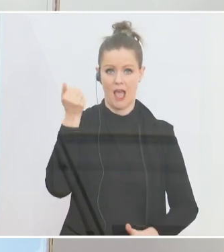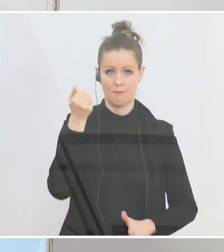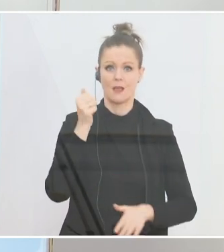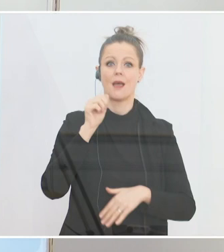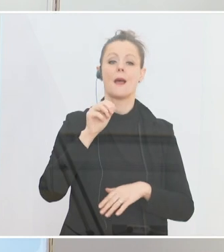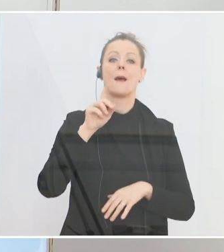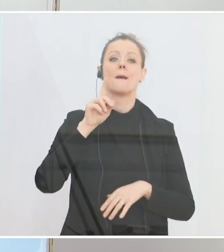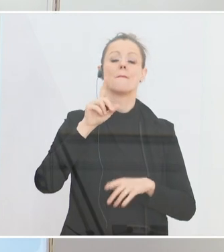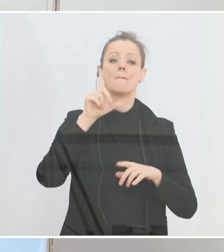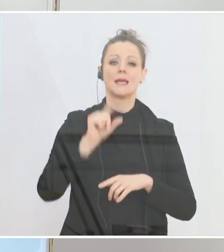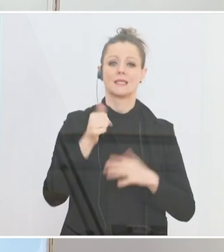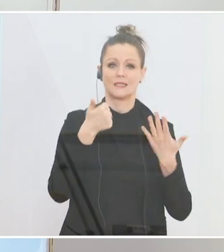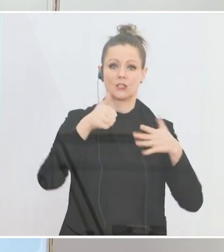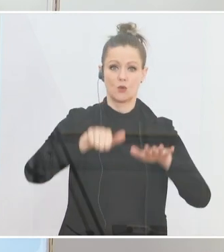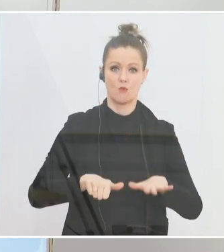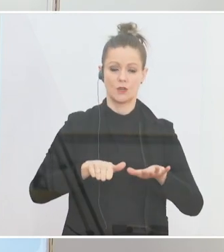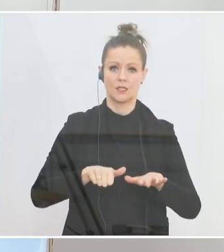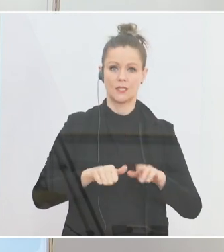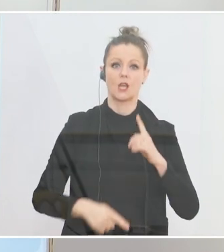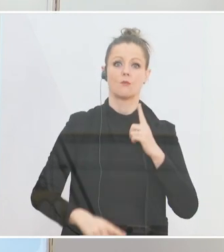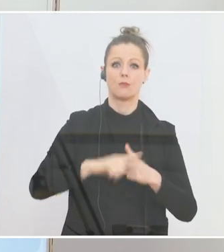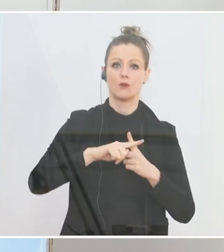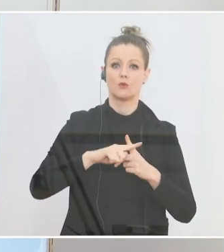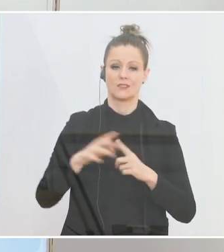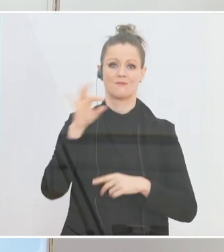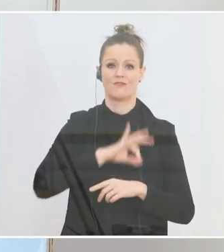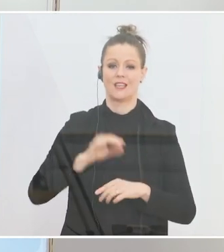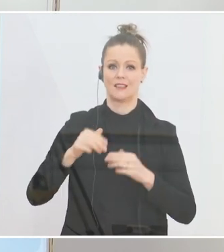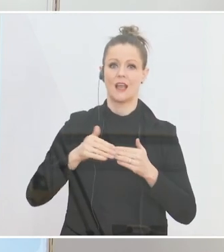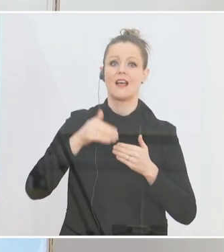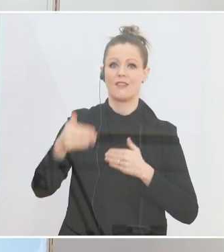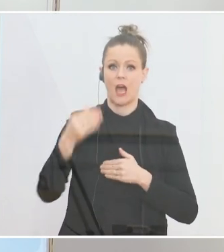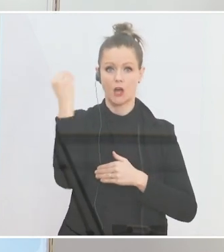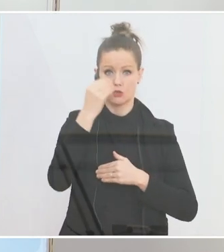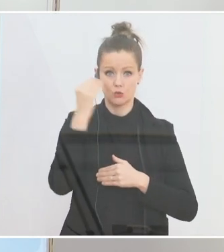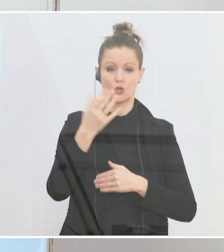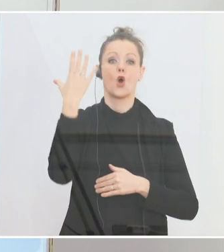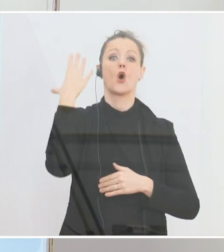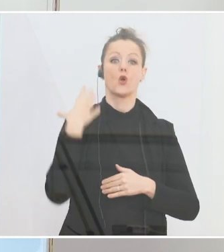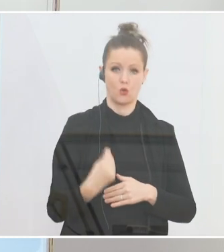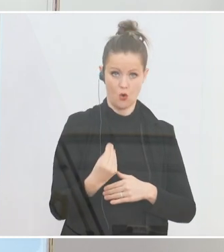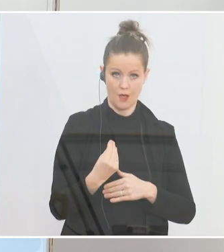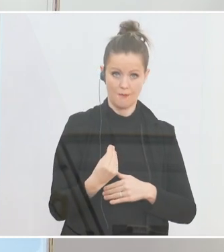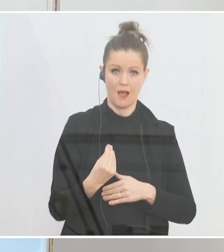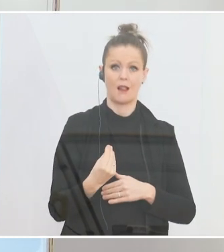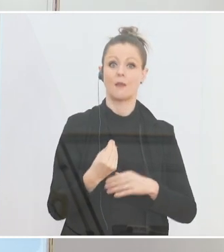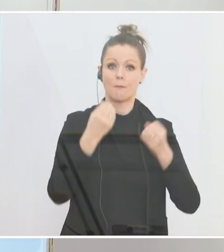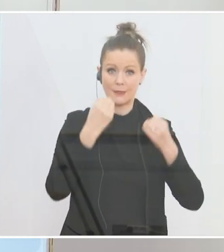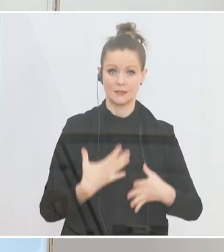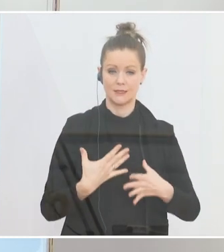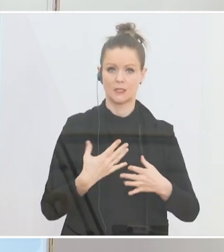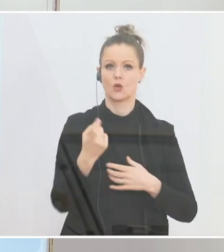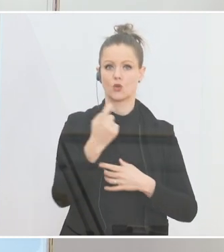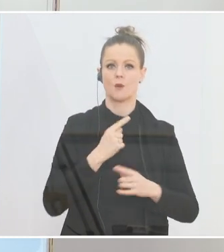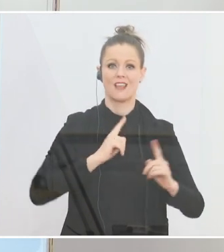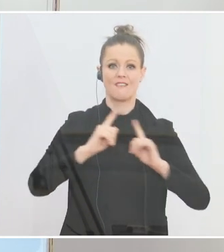mindestens sechs Monate, sondern auch eine verpflichtende Nachschuldung und im Wiederholungsfall eine verkehrspsychologische Untersuchung.